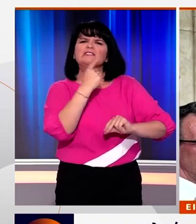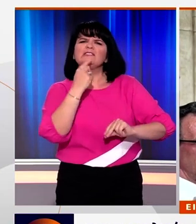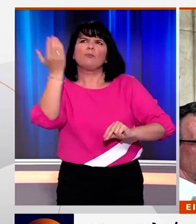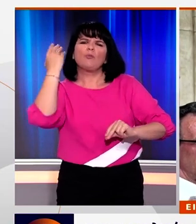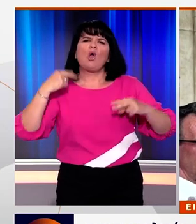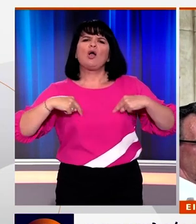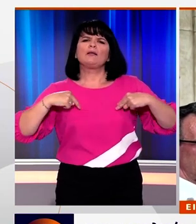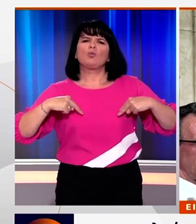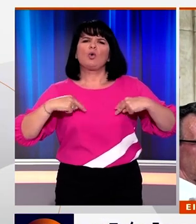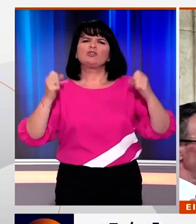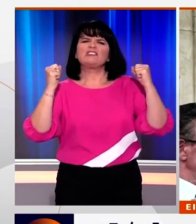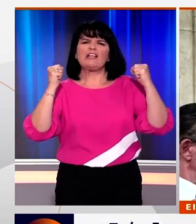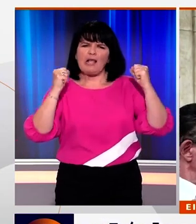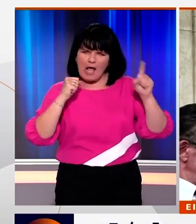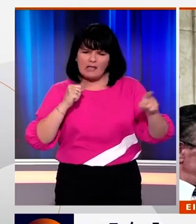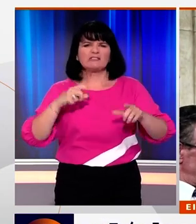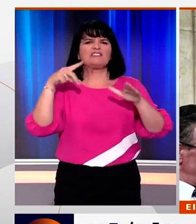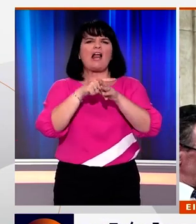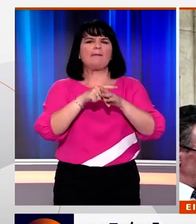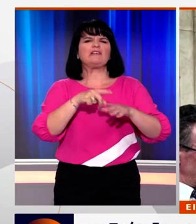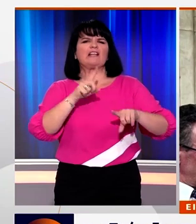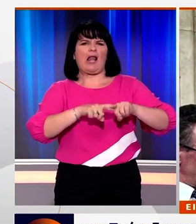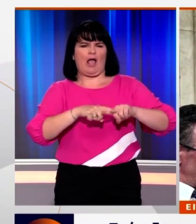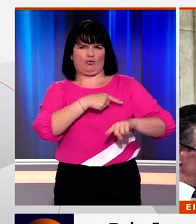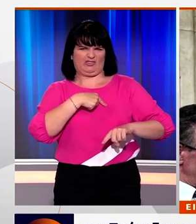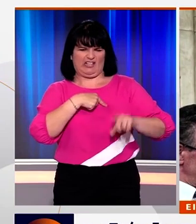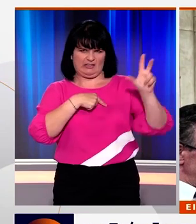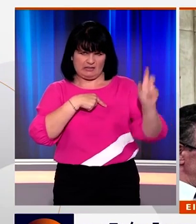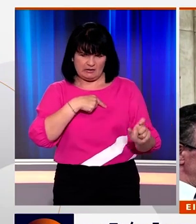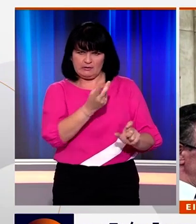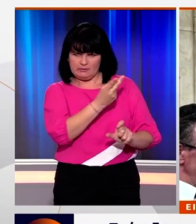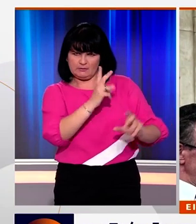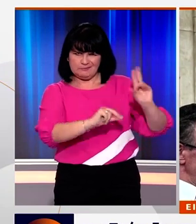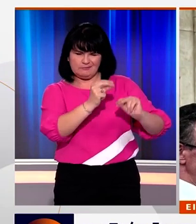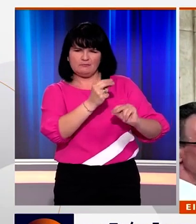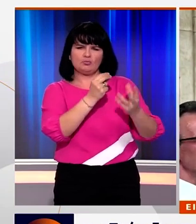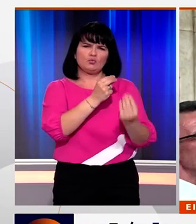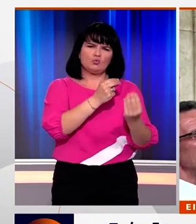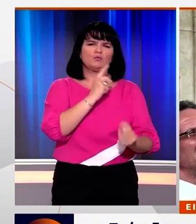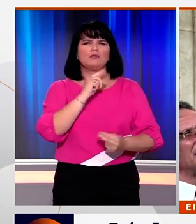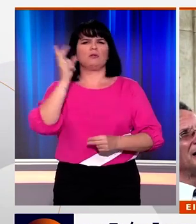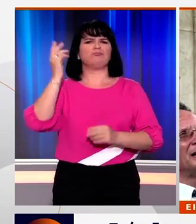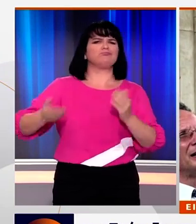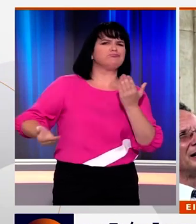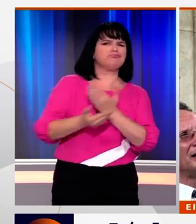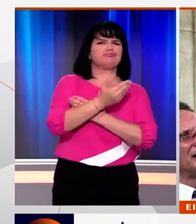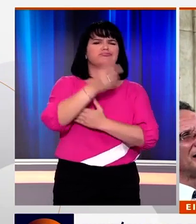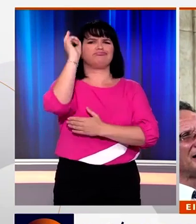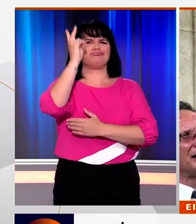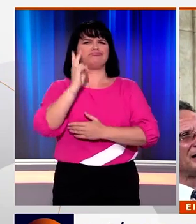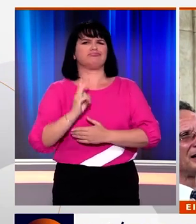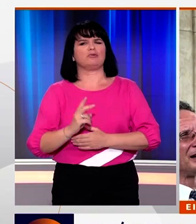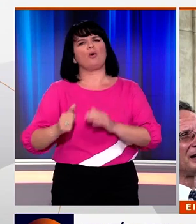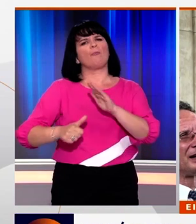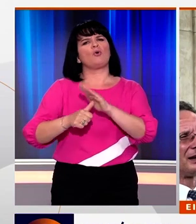Υπουργού με τον διοικητή της Τράπεζας της Ελλάδος, Γιάννη Στουρνάρα και τη μήνυση για ασυκοφαντική δυσφήμιση που υπέβαλε εναντίον του